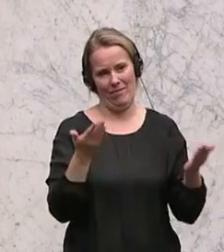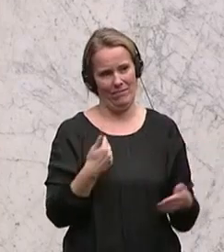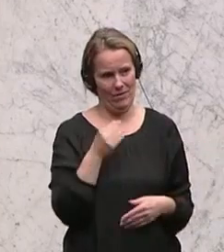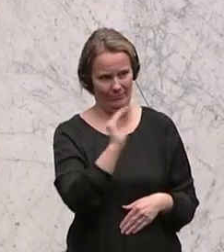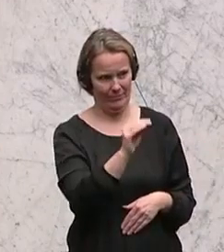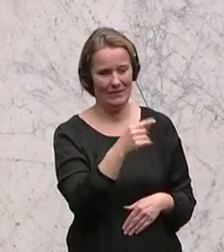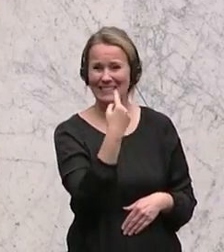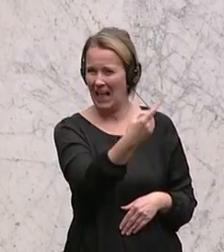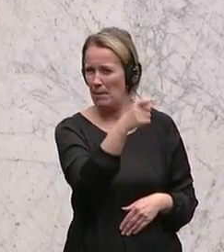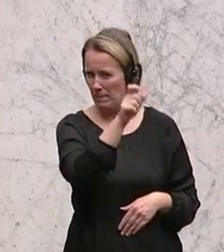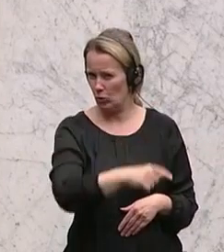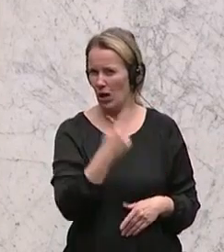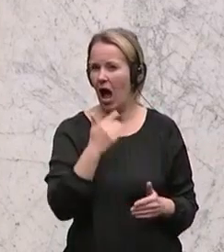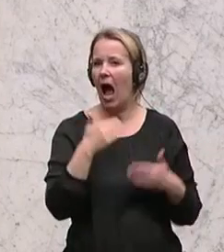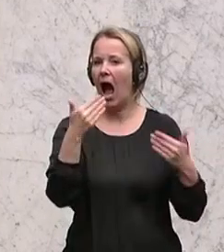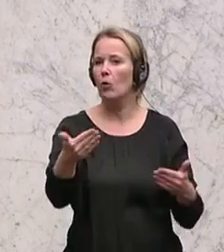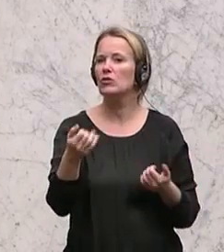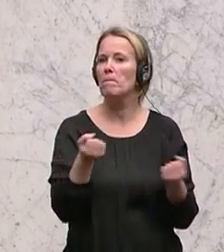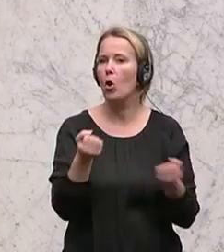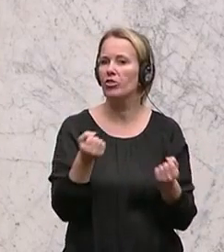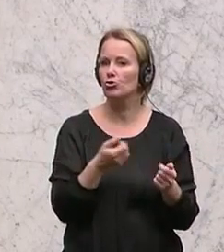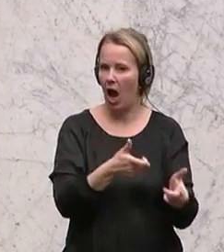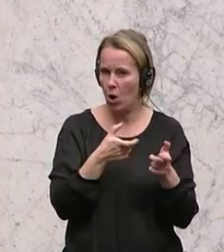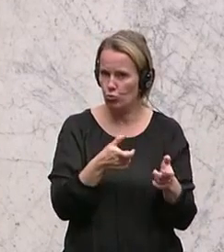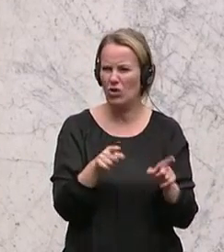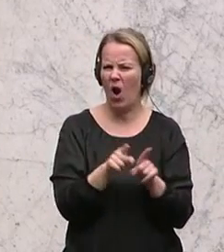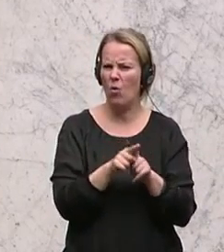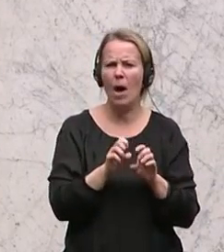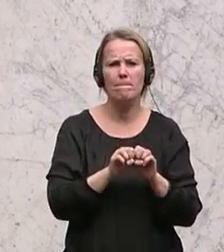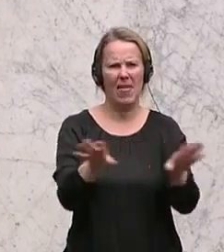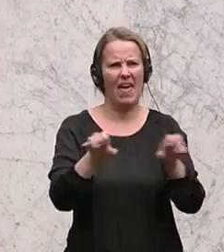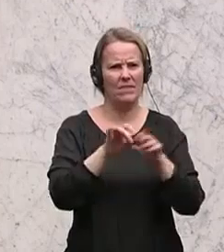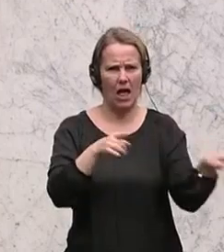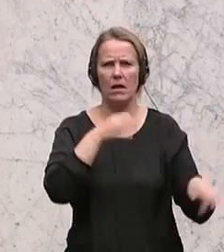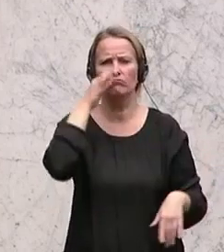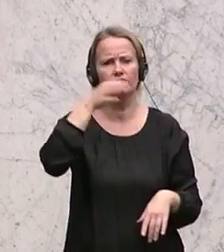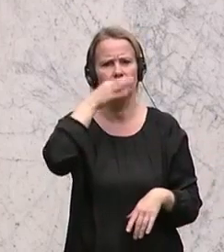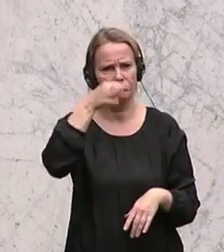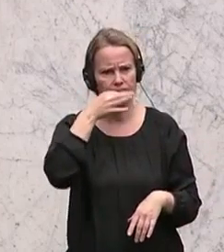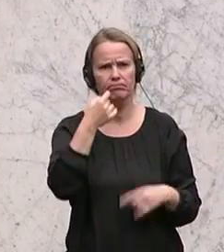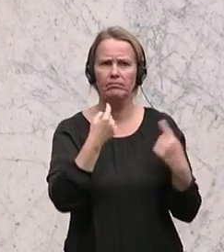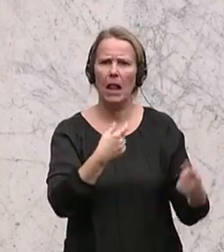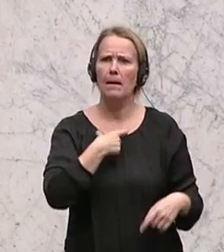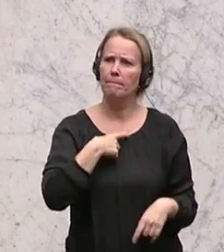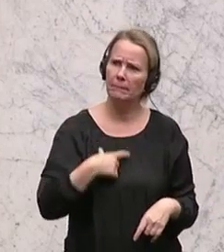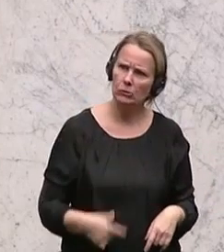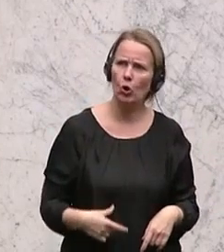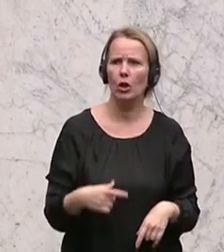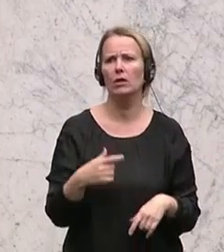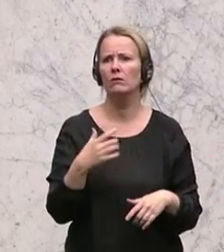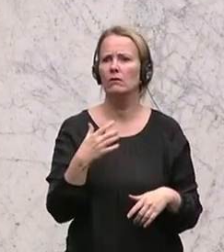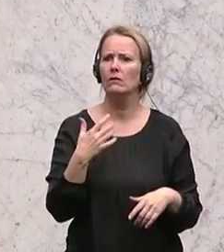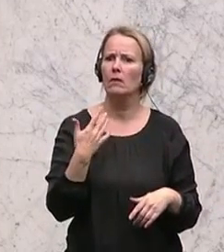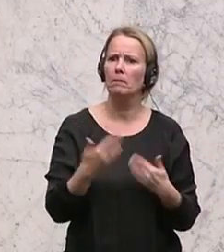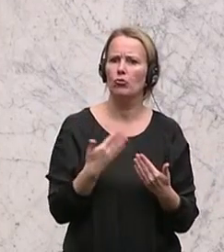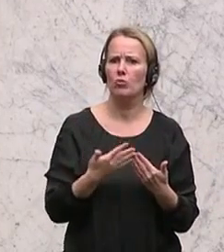persönlich haben ja im Außenpolitischen Ausschuss und auch in den Medien verlautbart, dass Sie sich persönlich Schutzzonen in